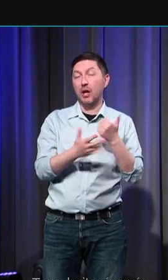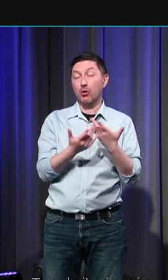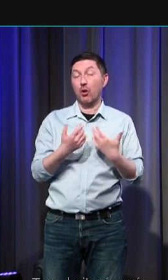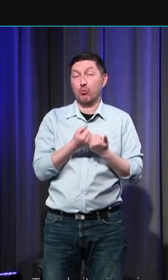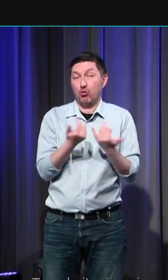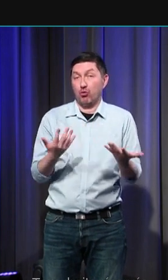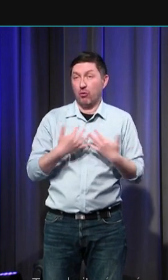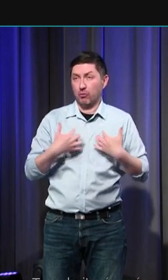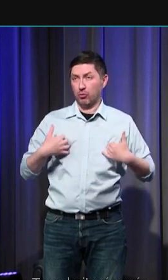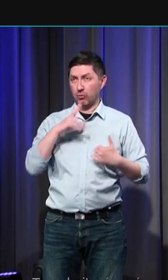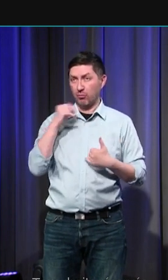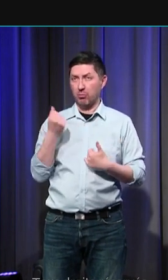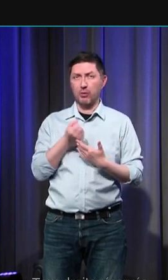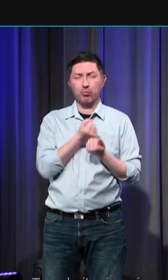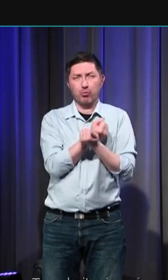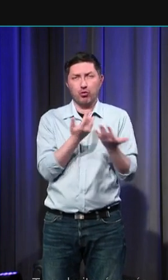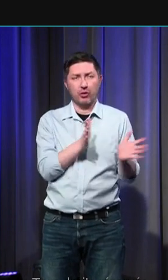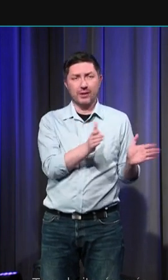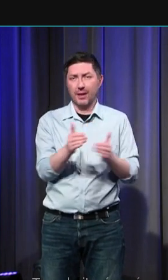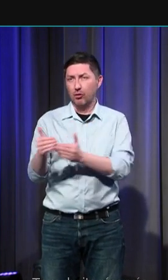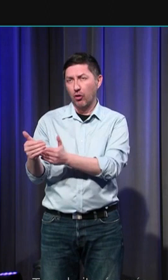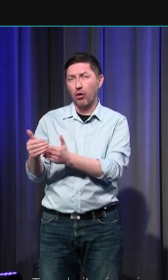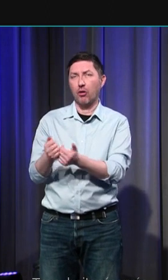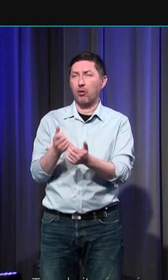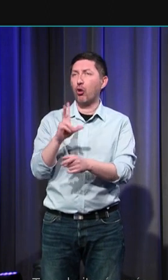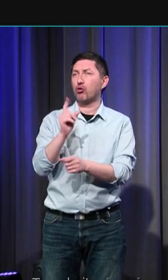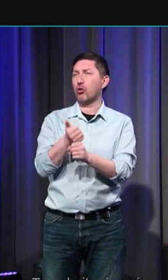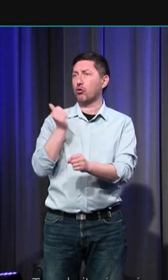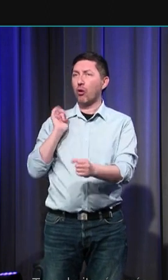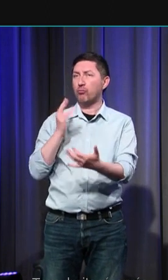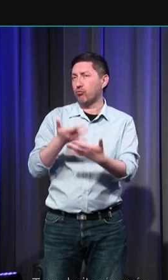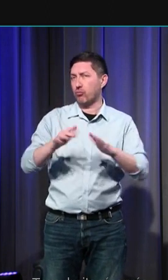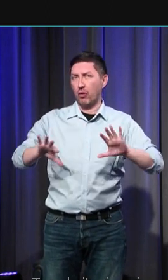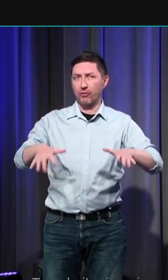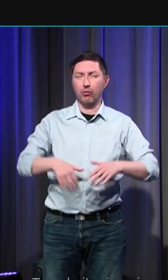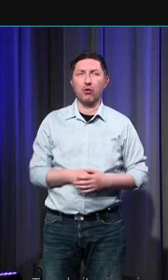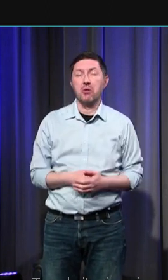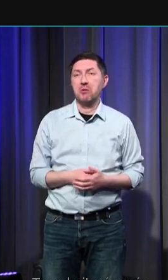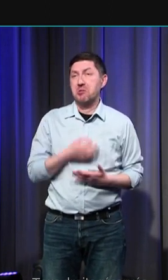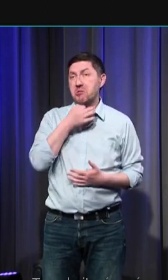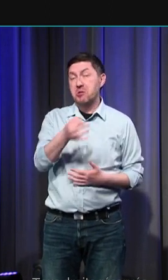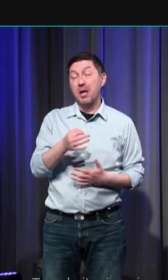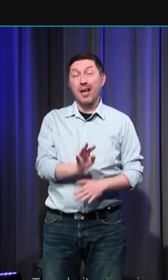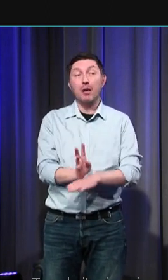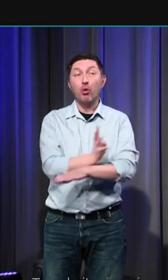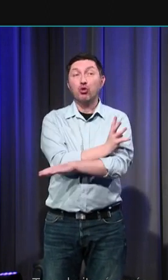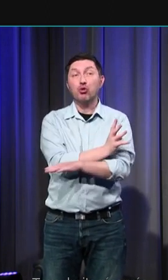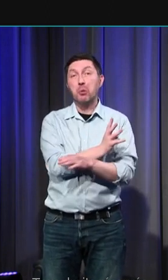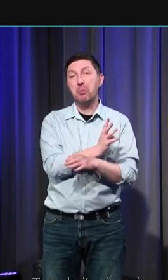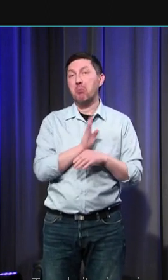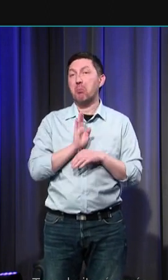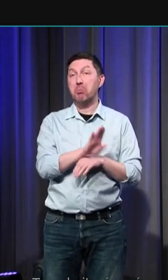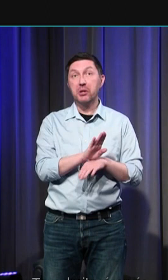qui, dans différents secteurs, depuis une trentaine d'années, contestent l'idée selon laquelle les émotions seraient par nature